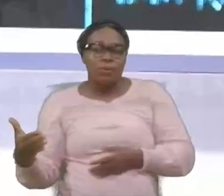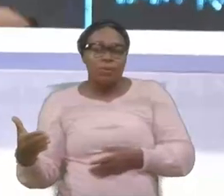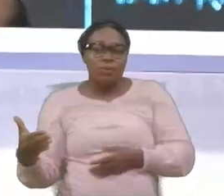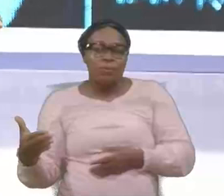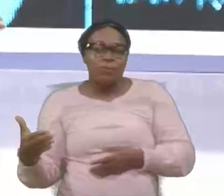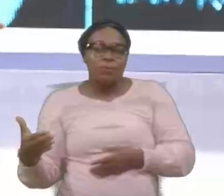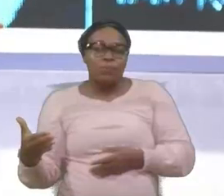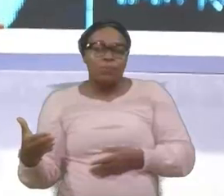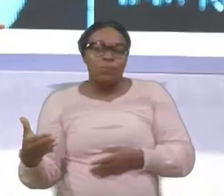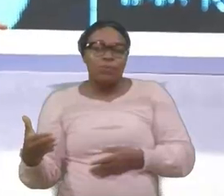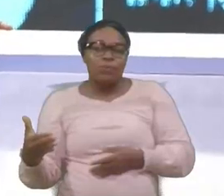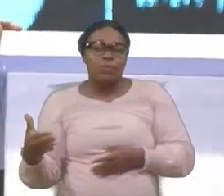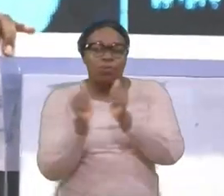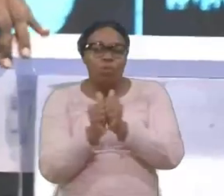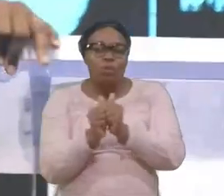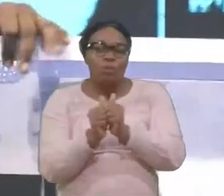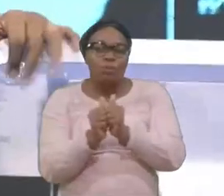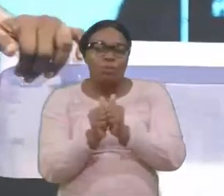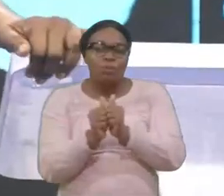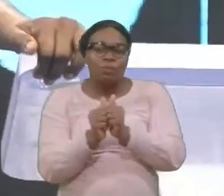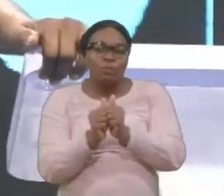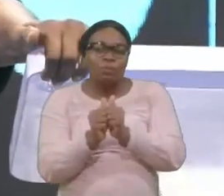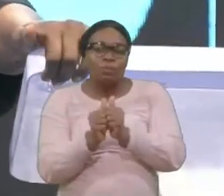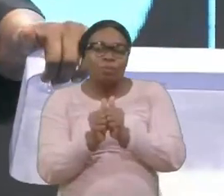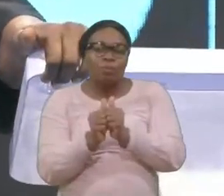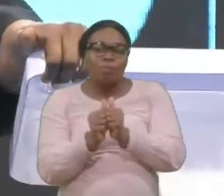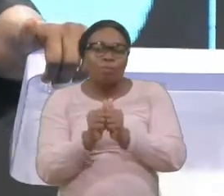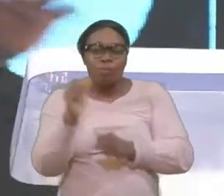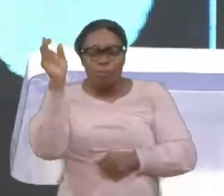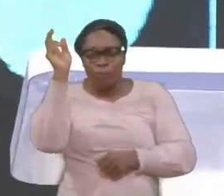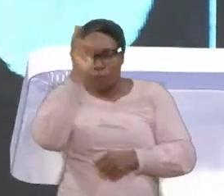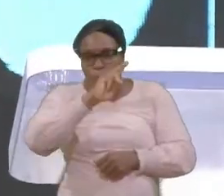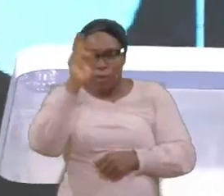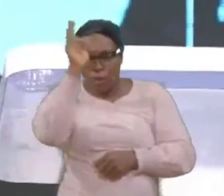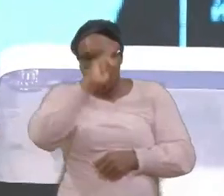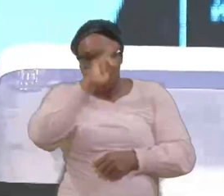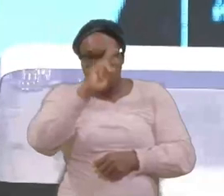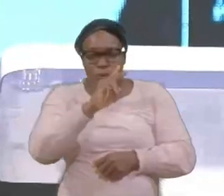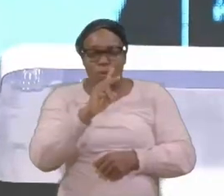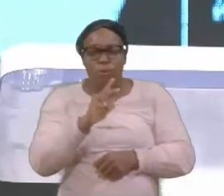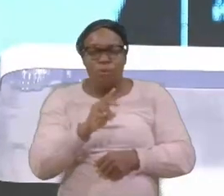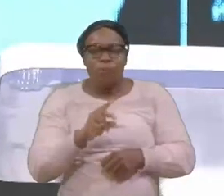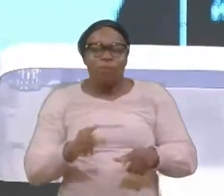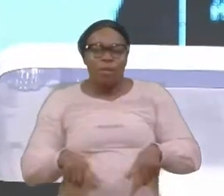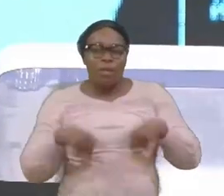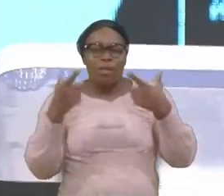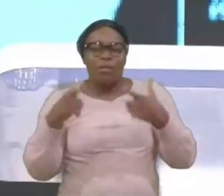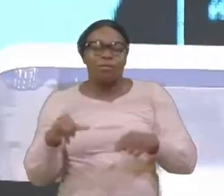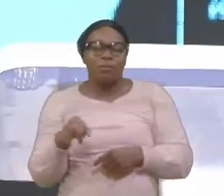et d'ici passons bien en vivant dans la débauche en vivant